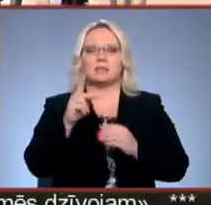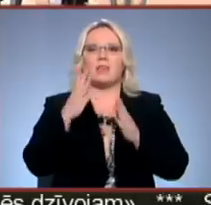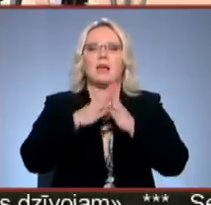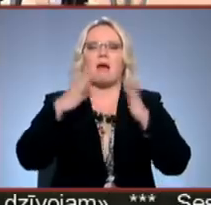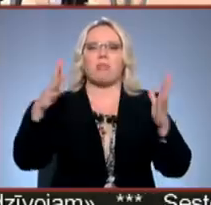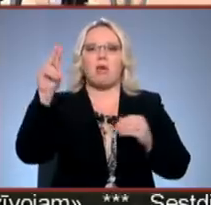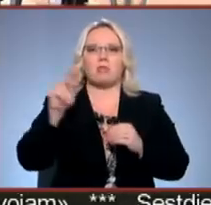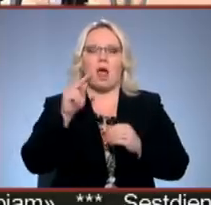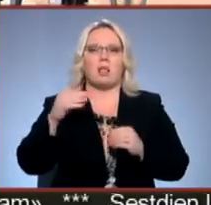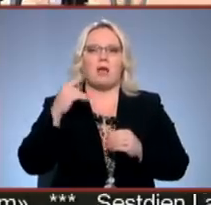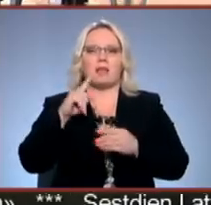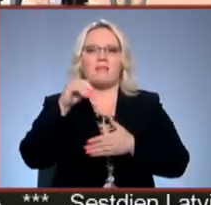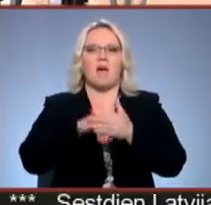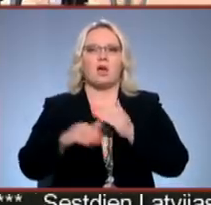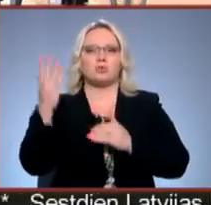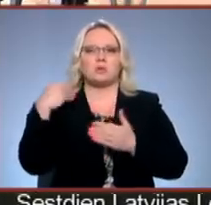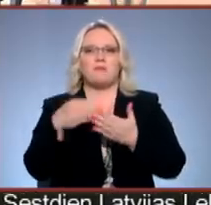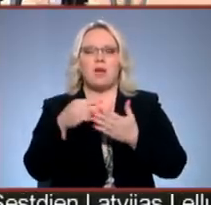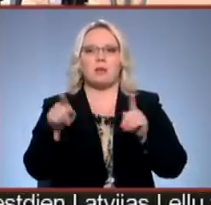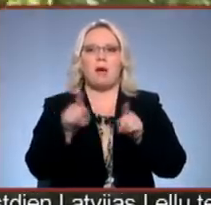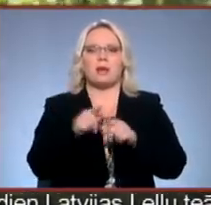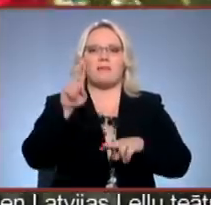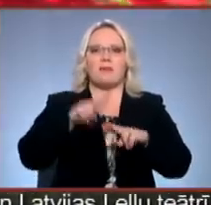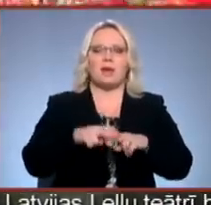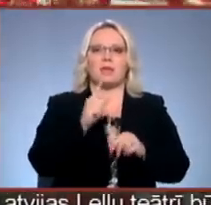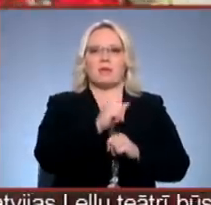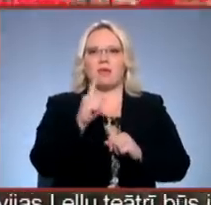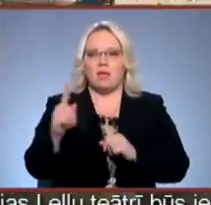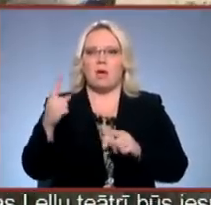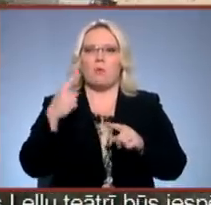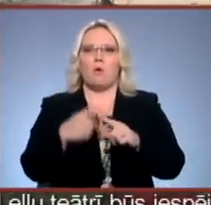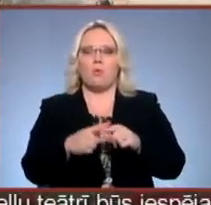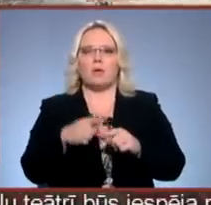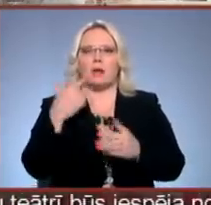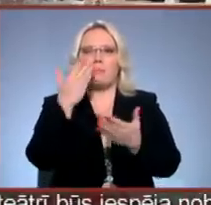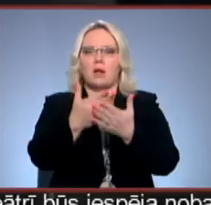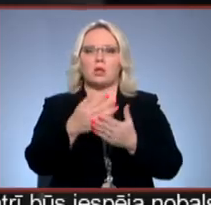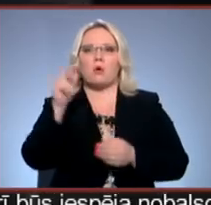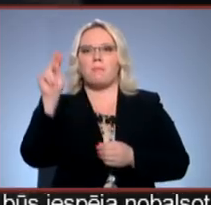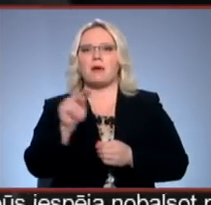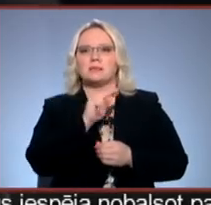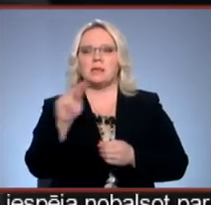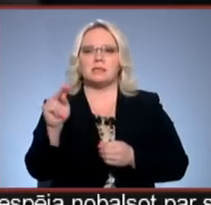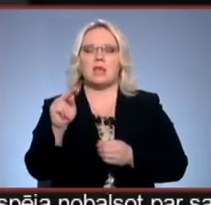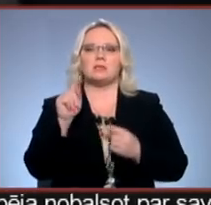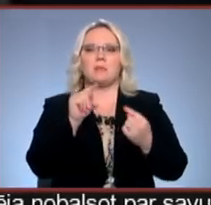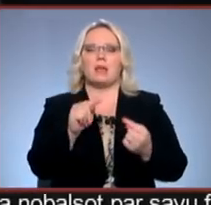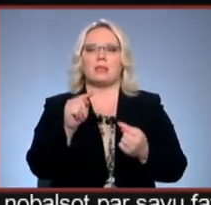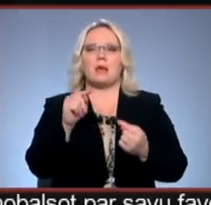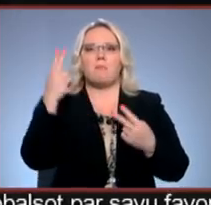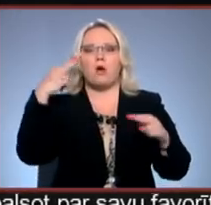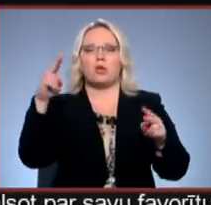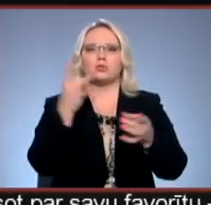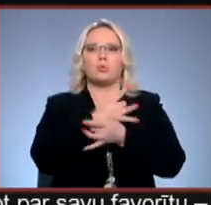ir gan vēsturiska vērtība, gan arī pieejama vieta ikvienam. Pēdējos gados īpaši izrādīto baznīcas viesmīlību pret modernās kultūras